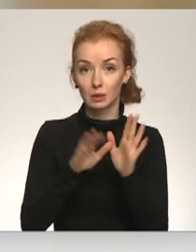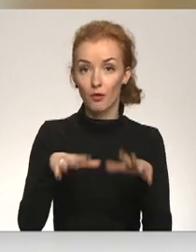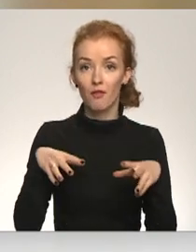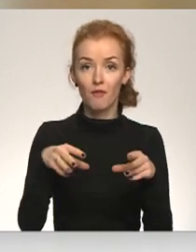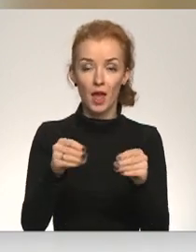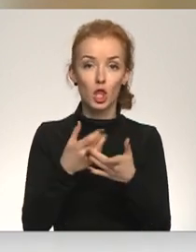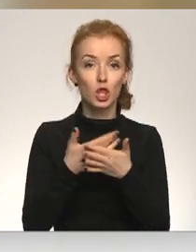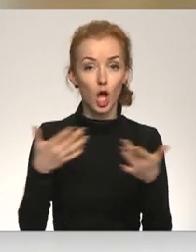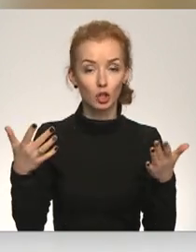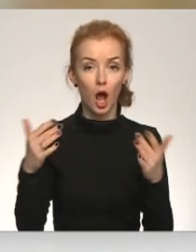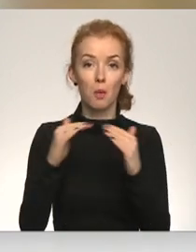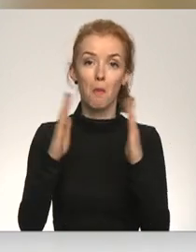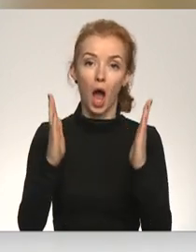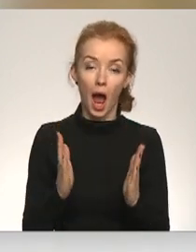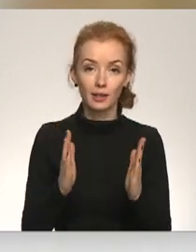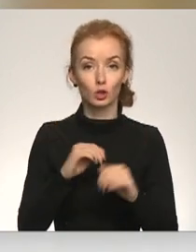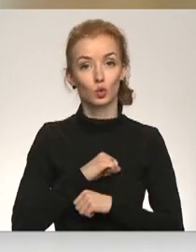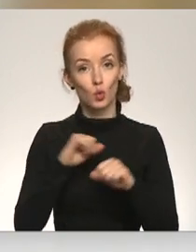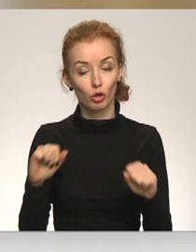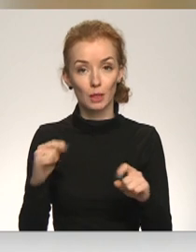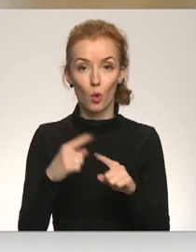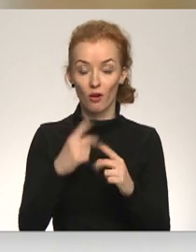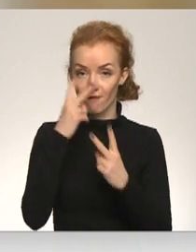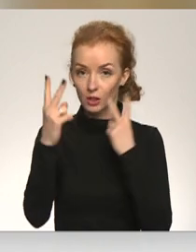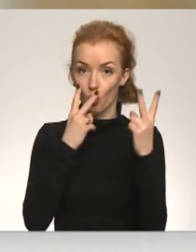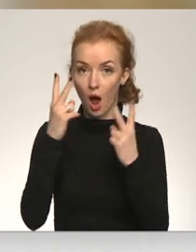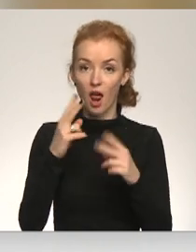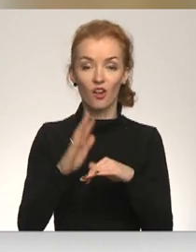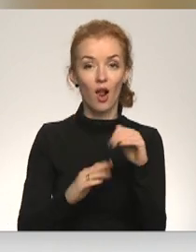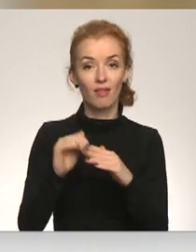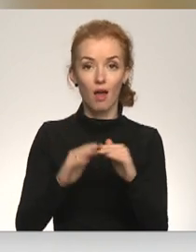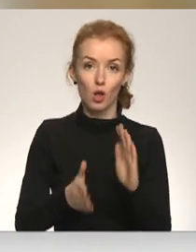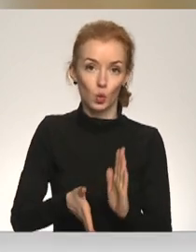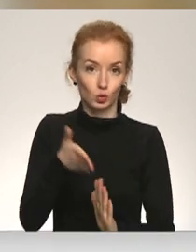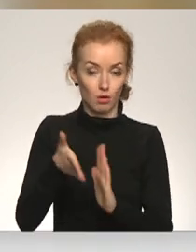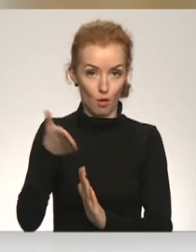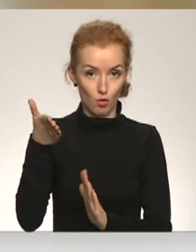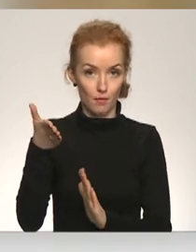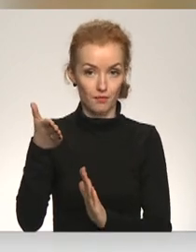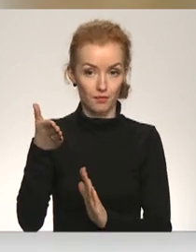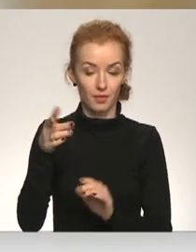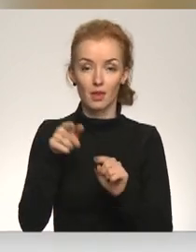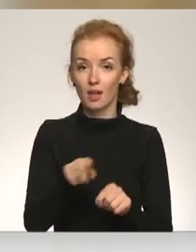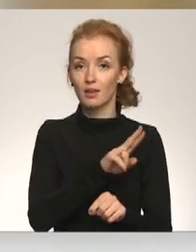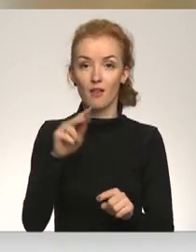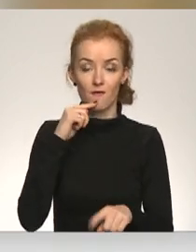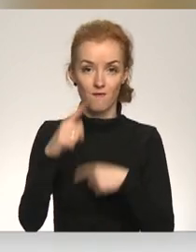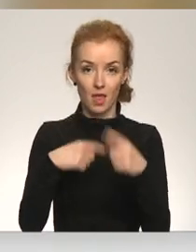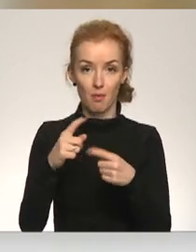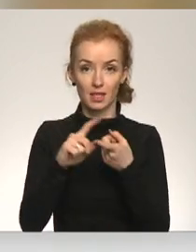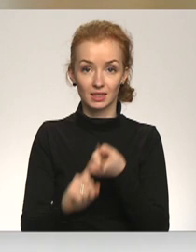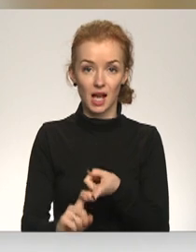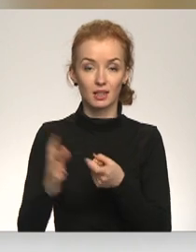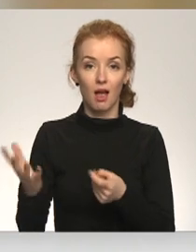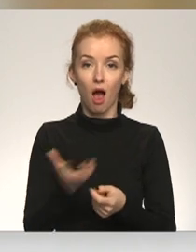mājas drošībai un vizuālajai kvalitātai būtiskus uzlabojumus. Tam nevienmēr jābūt saistītam